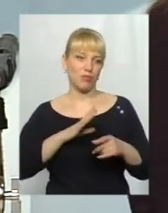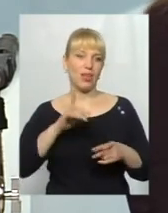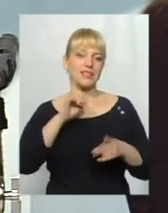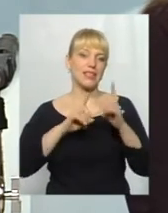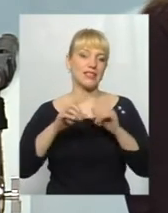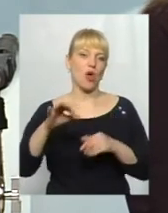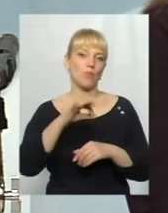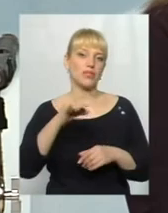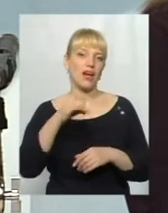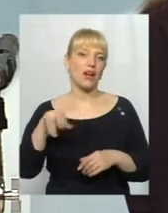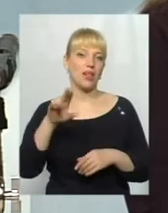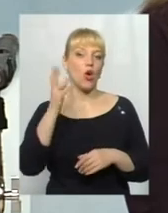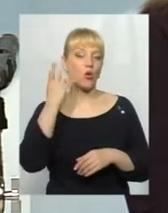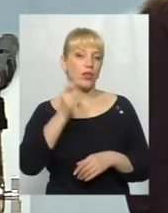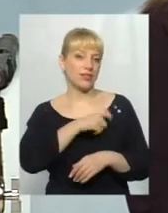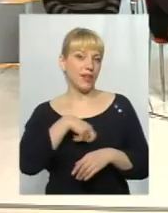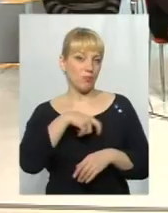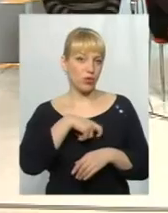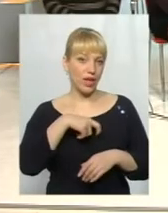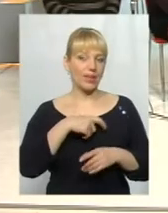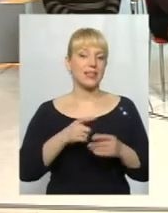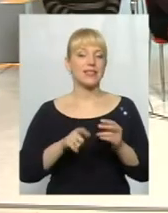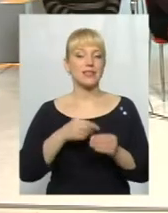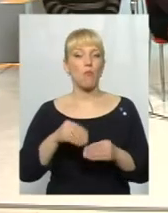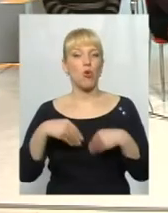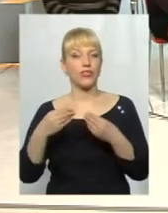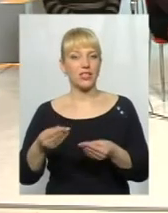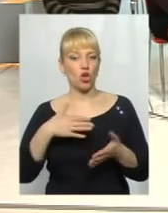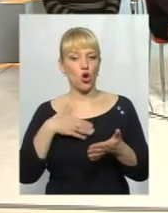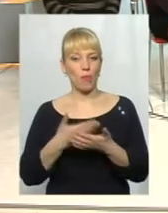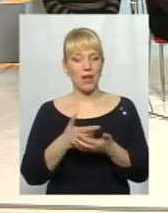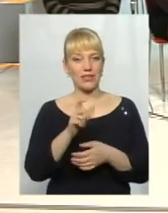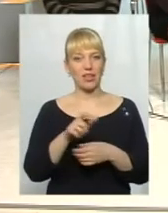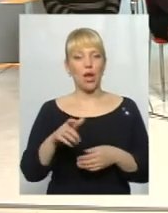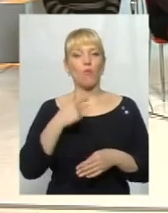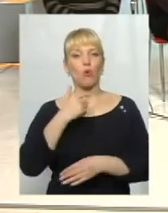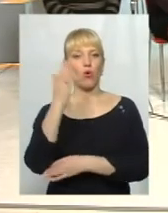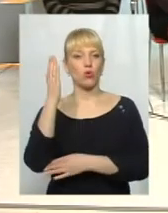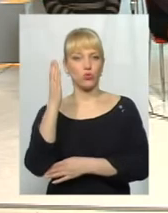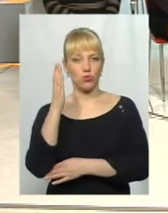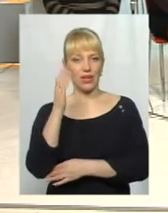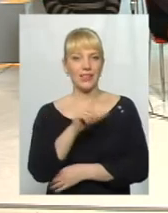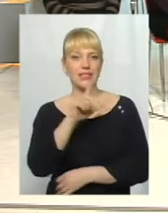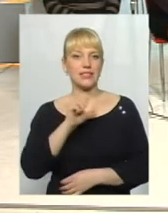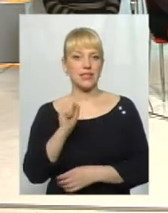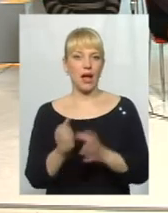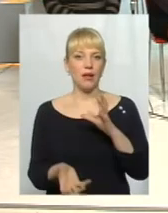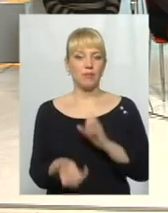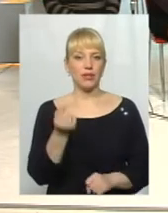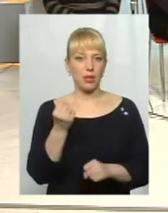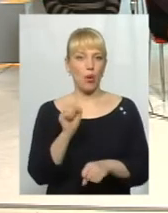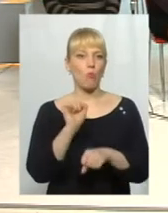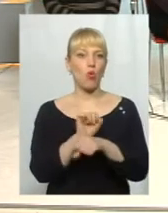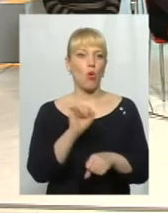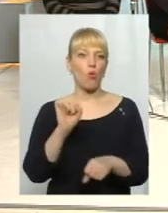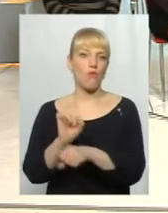ради, коли депутати з подачі громадських активістів проголосували за підтримку блокувальників на